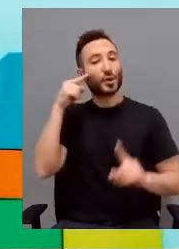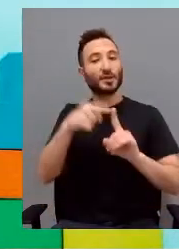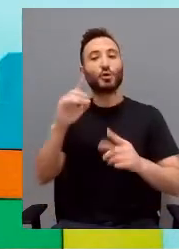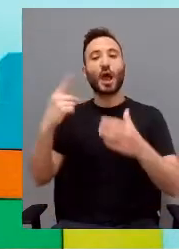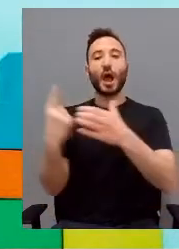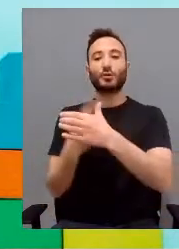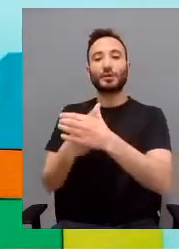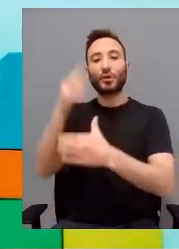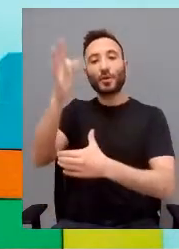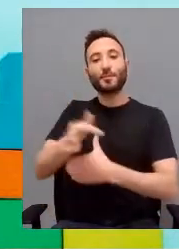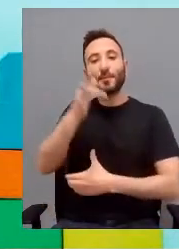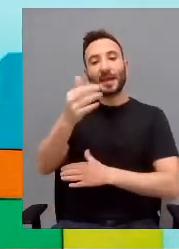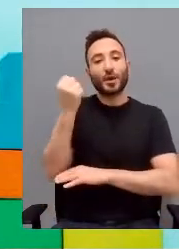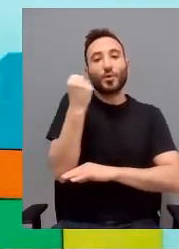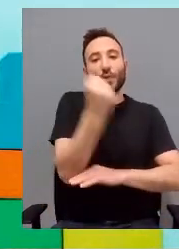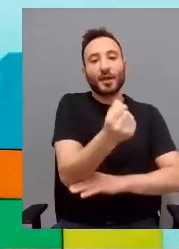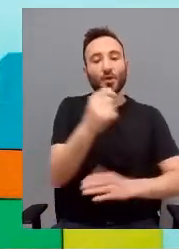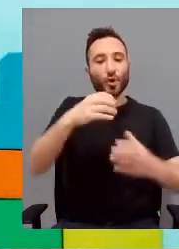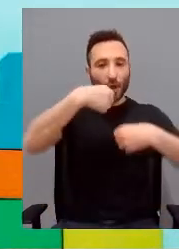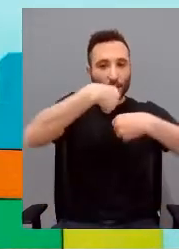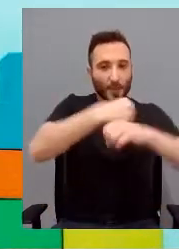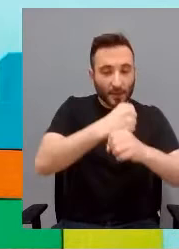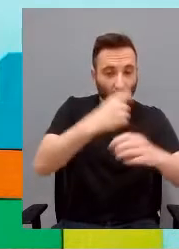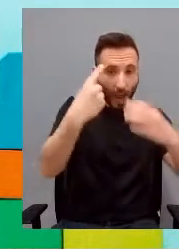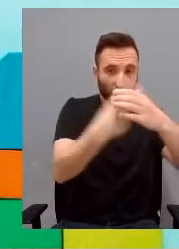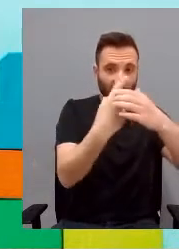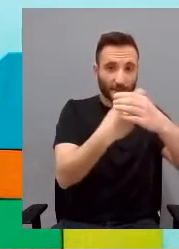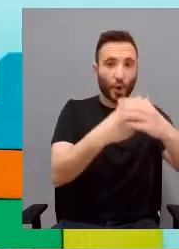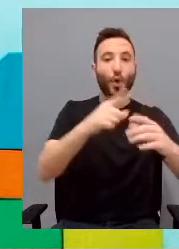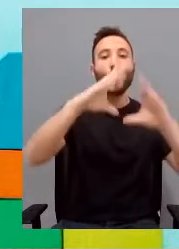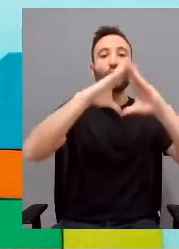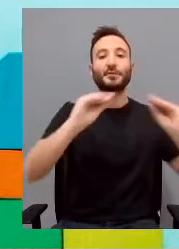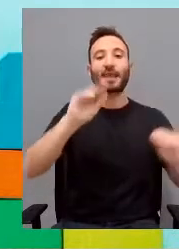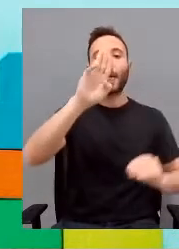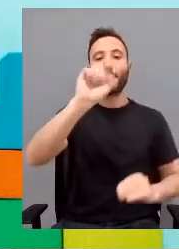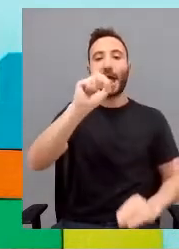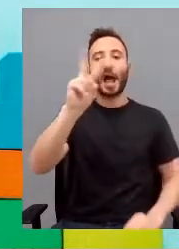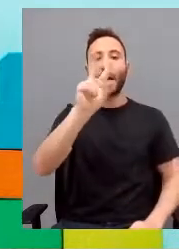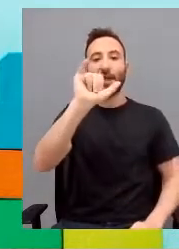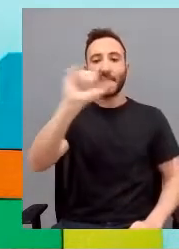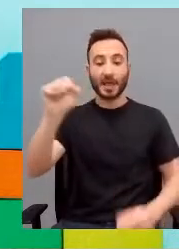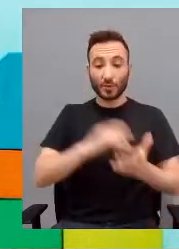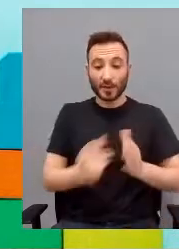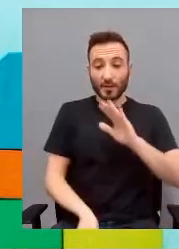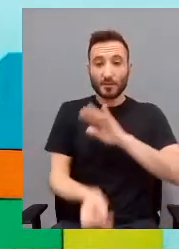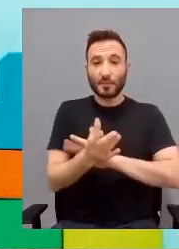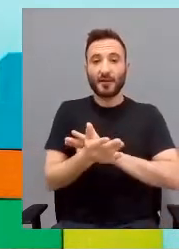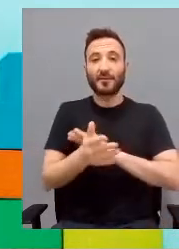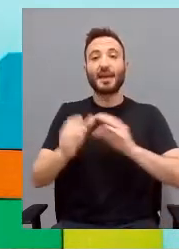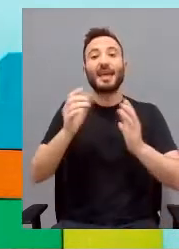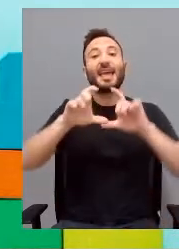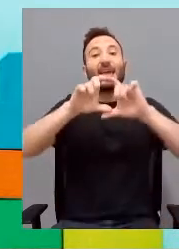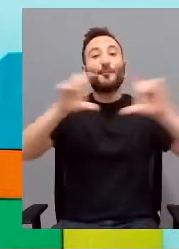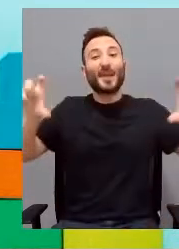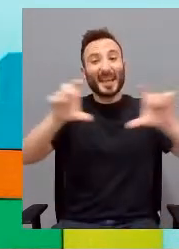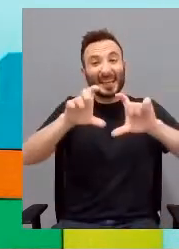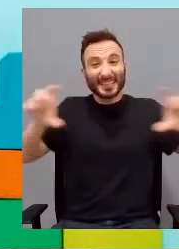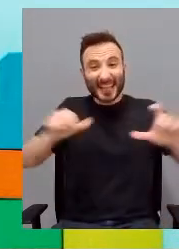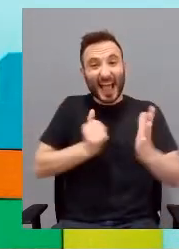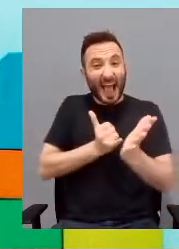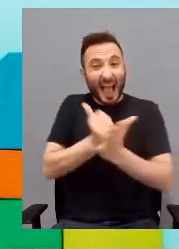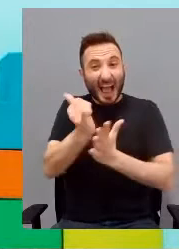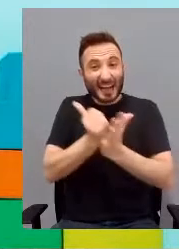Laboratorio Autismo dell'Università di Pavia ha ritomato una impresa agraria abbandonata e la collina